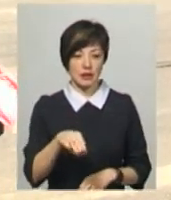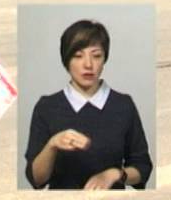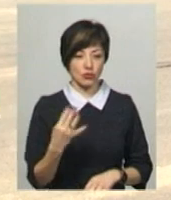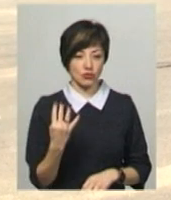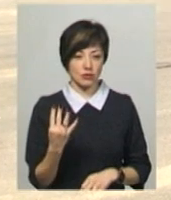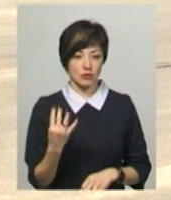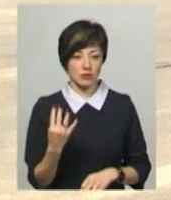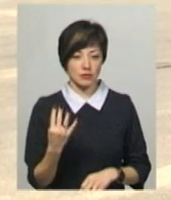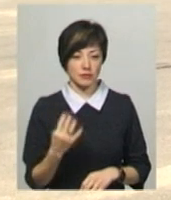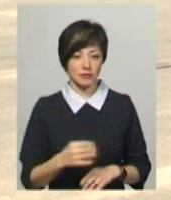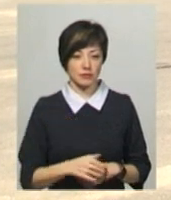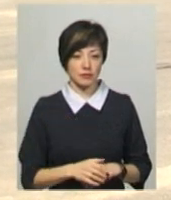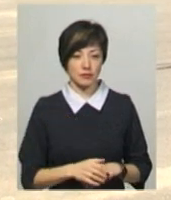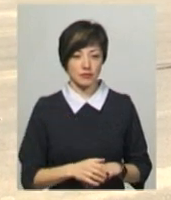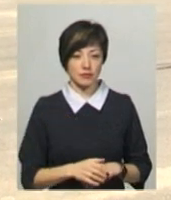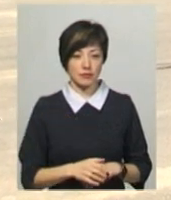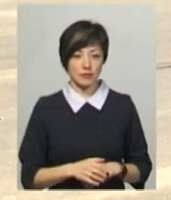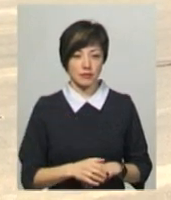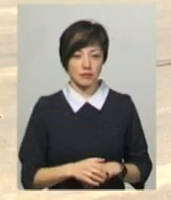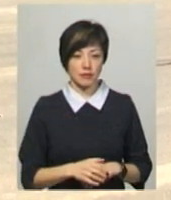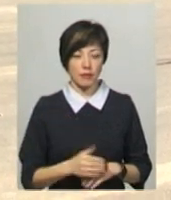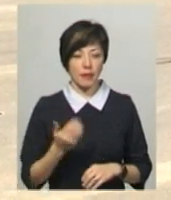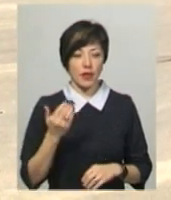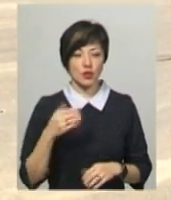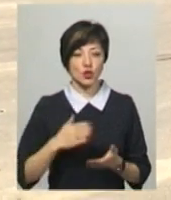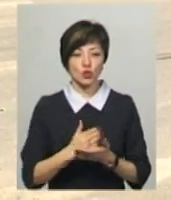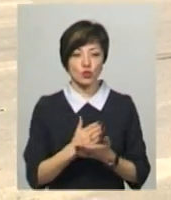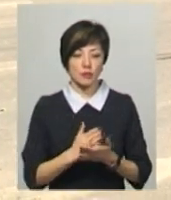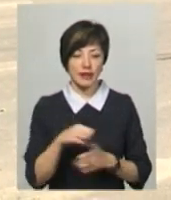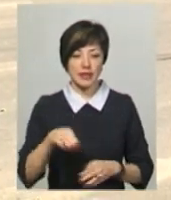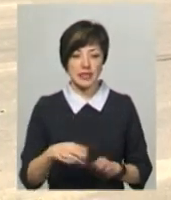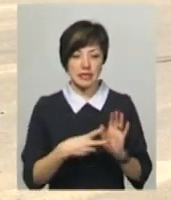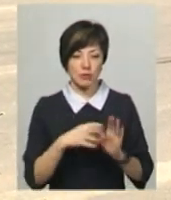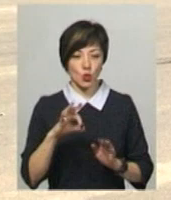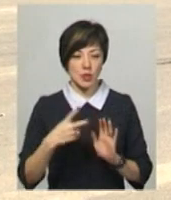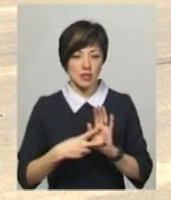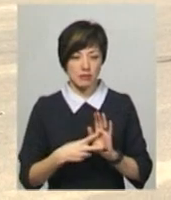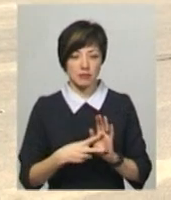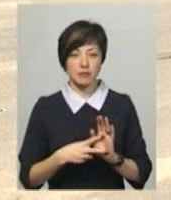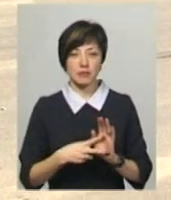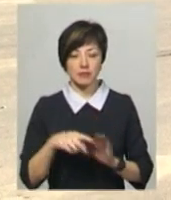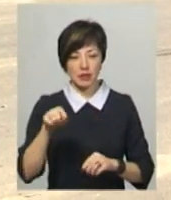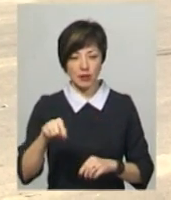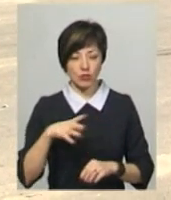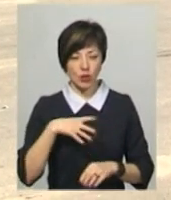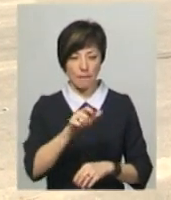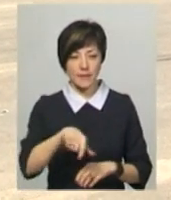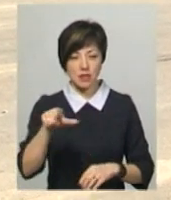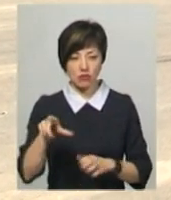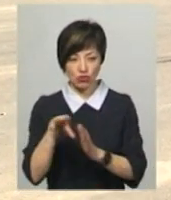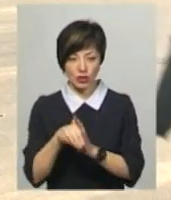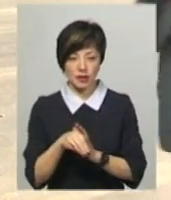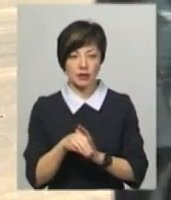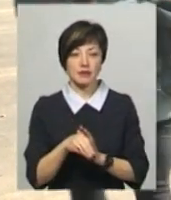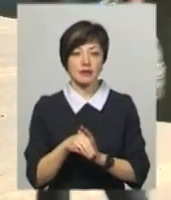попередньої служби таксі 7.07, в якому перебували пасажири, а